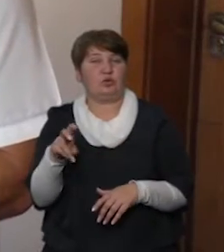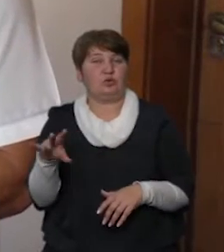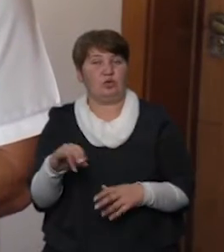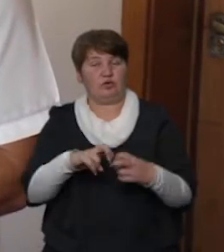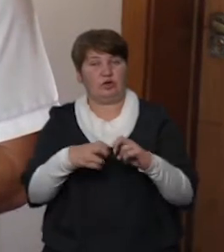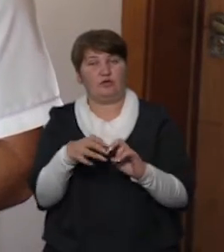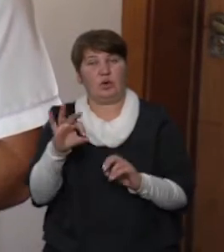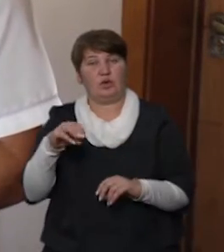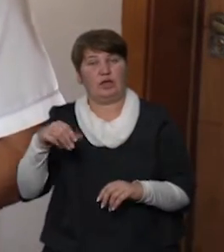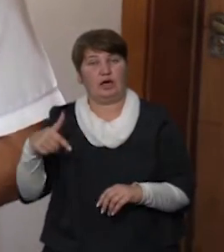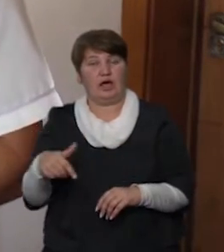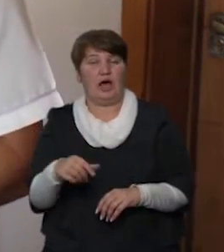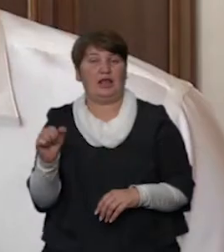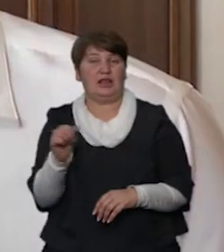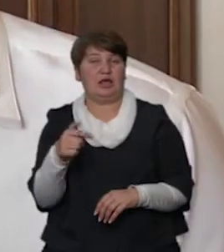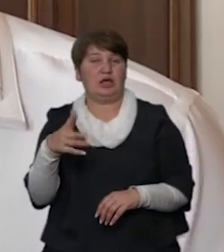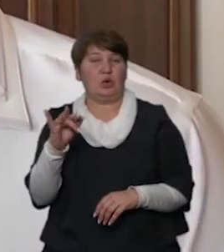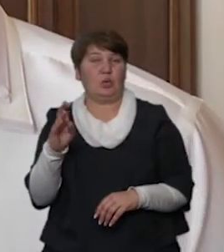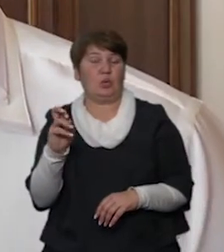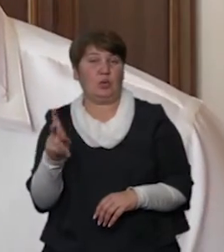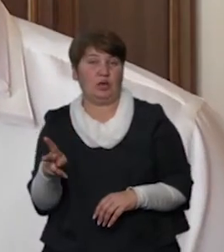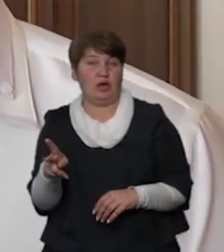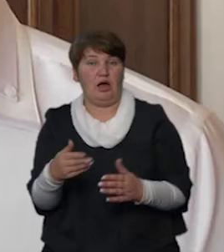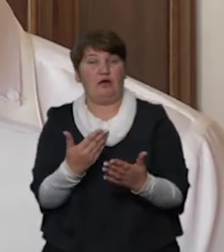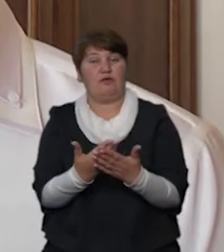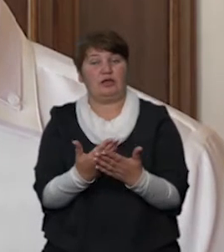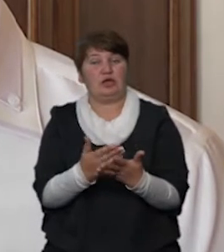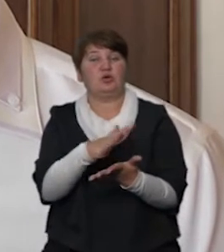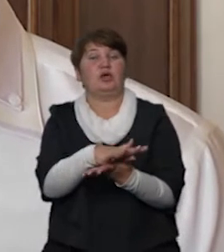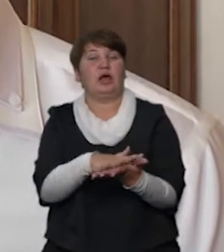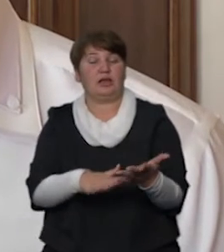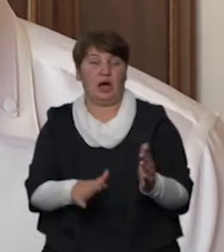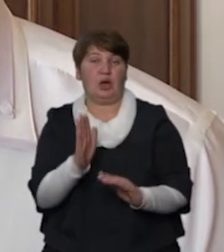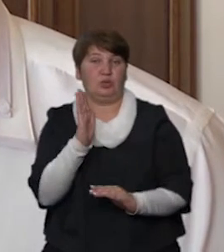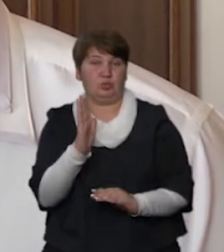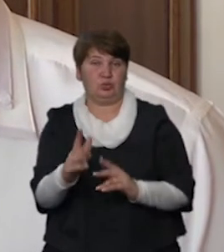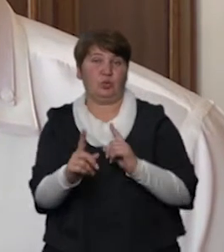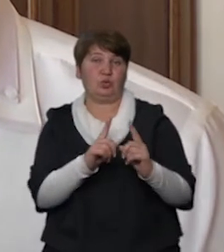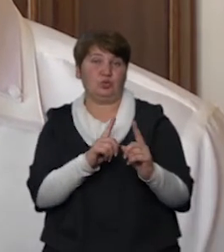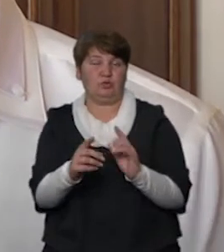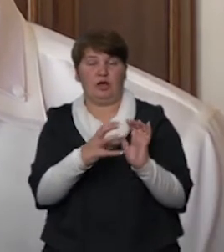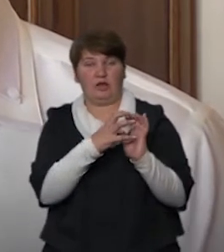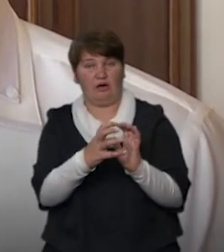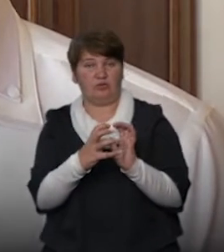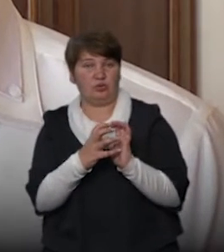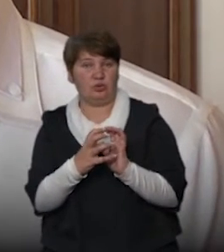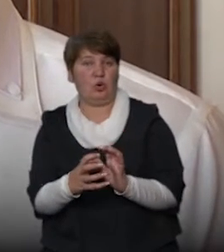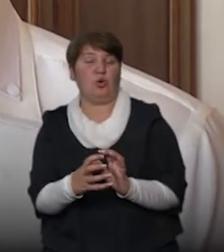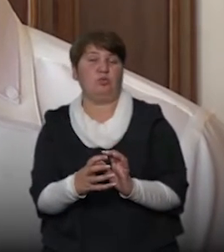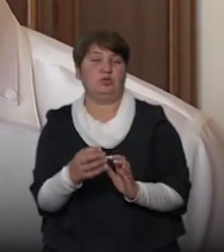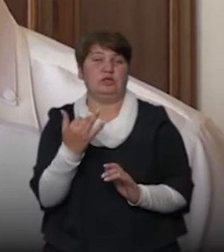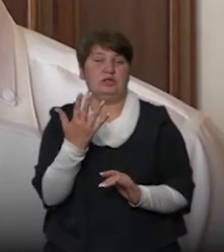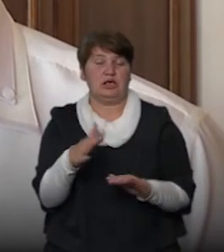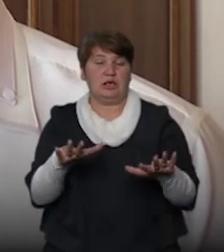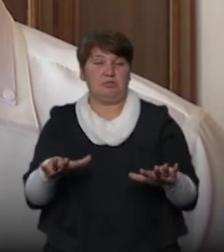Андрій Гіглюк. «Фактично і надалі буде курсувати громадський транспорт в межах кількості місць,